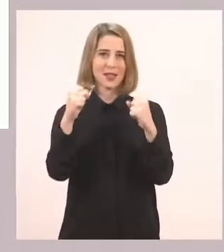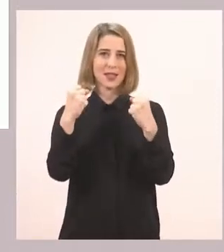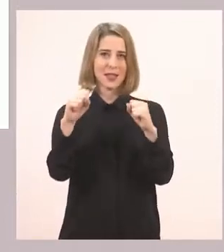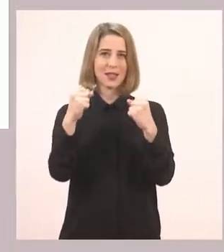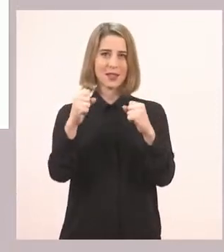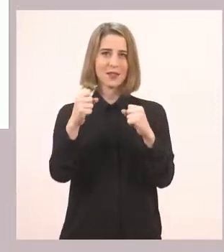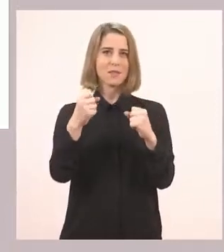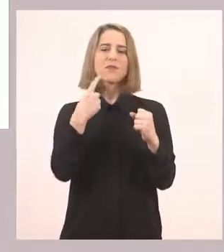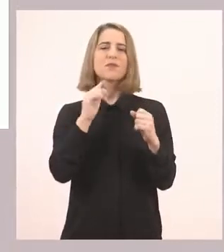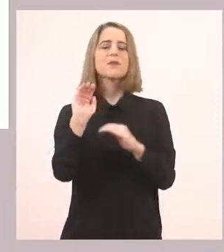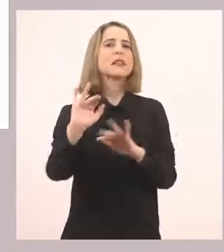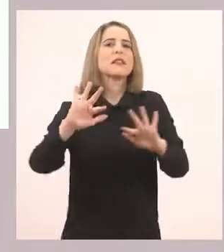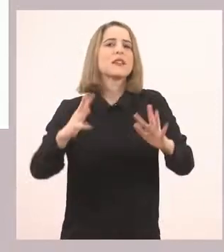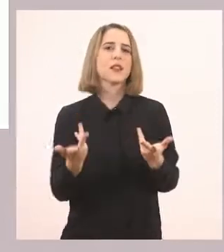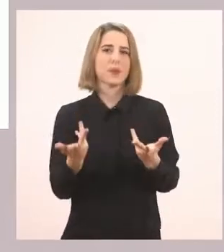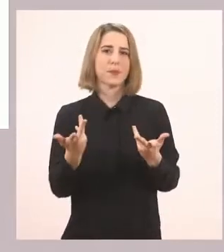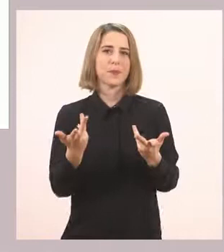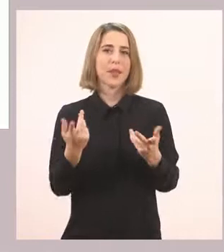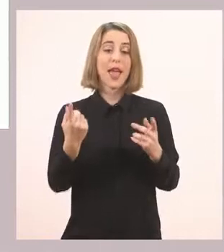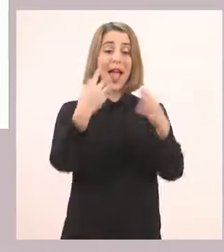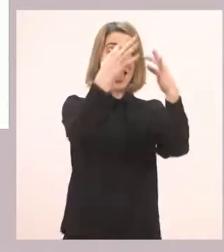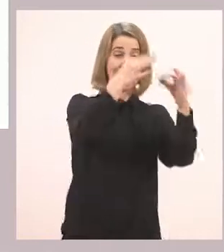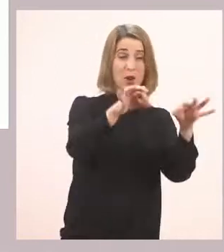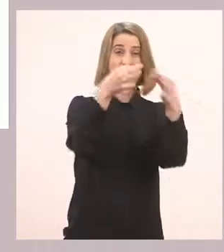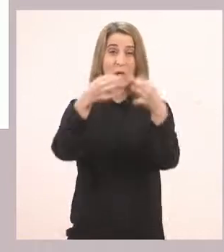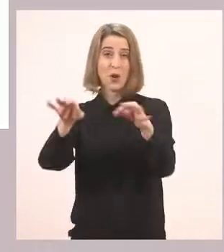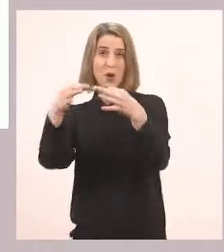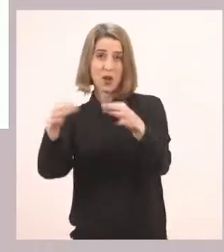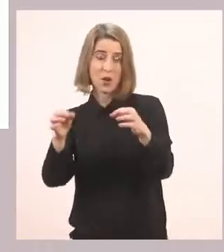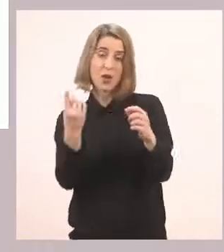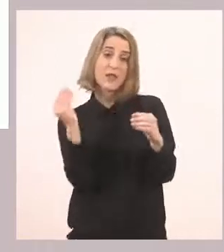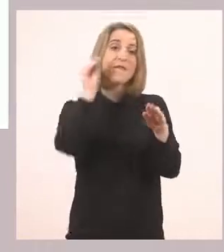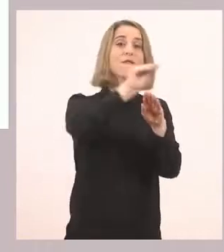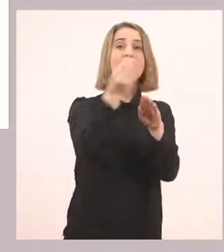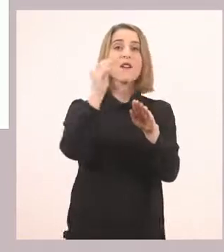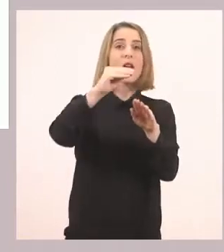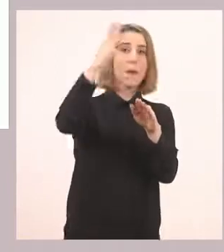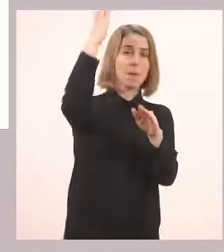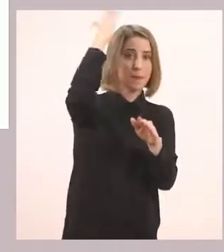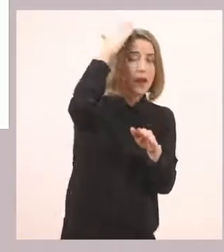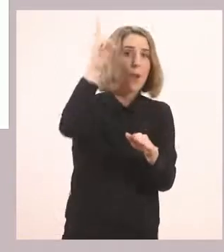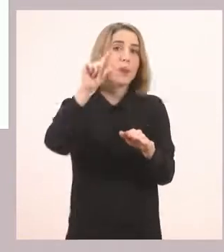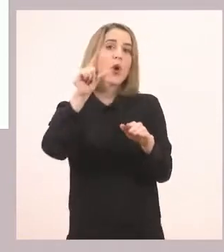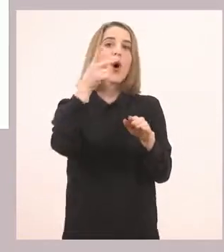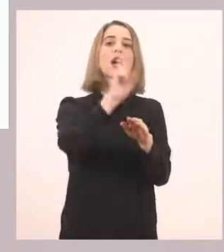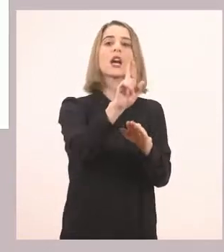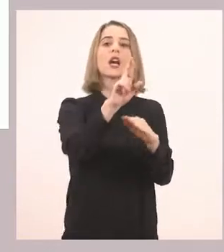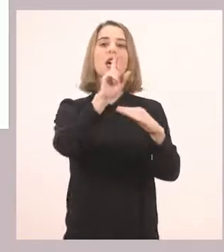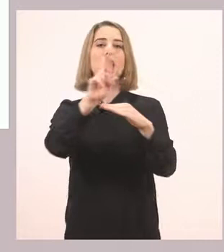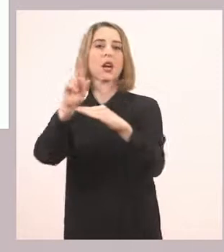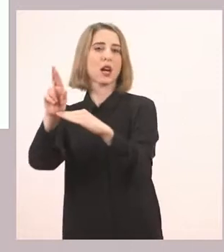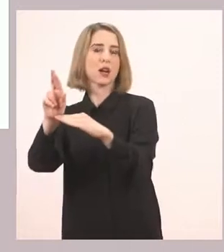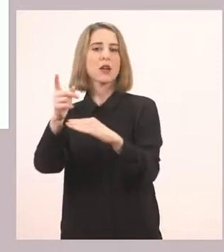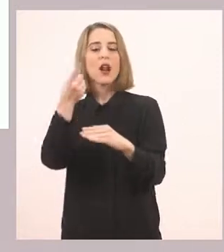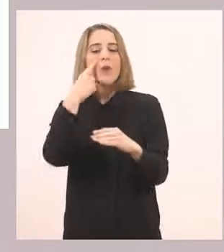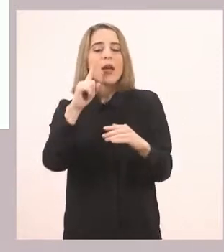Τι λέει η άσκηση? Συμπλήρωσε τα ρ, μεγάλο και μικρό, που λείπουν. Και διάβασε τι λέει η Ιωάννα στον